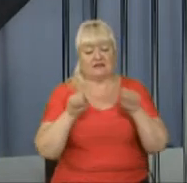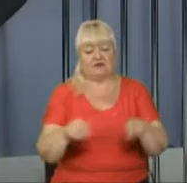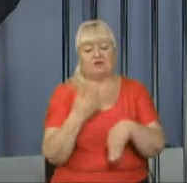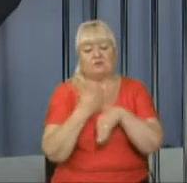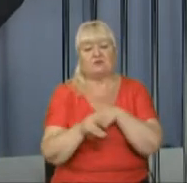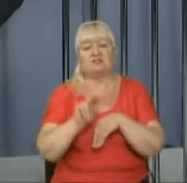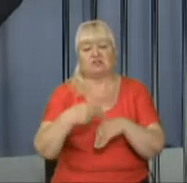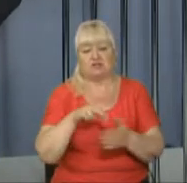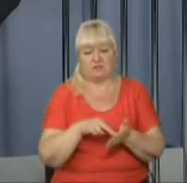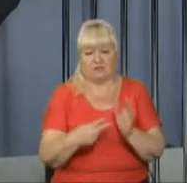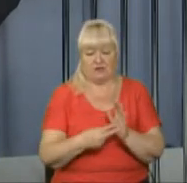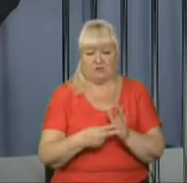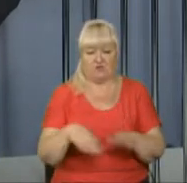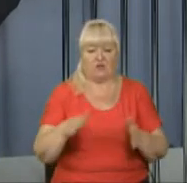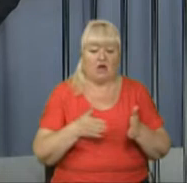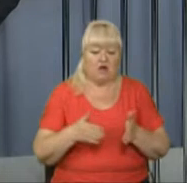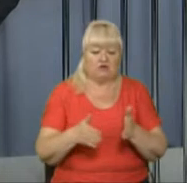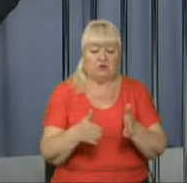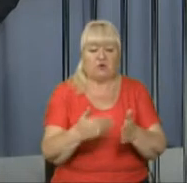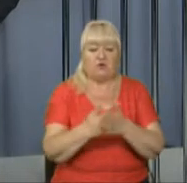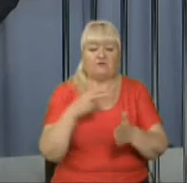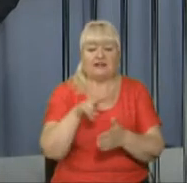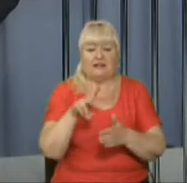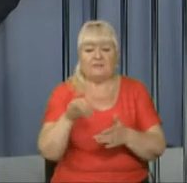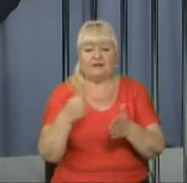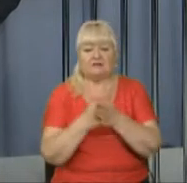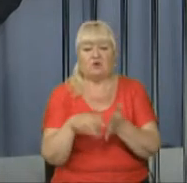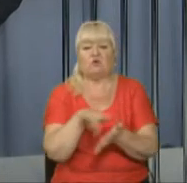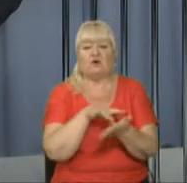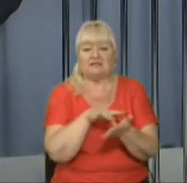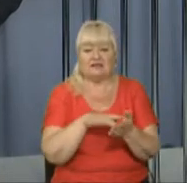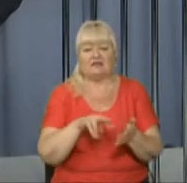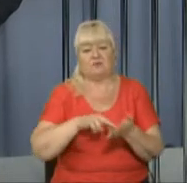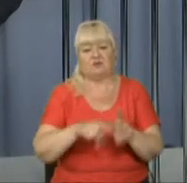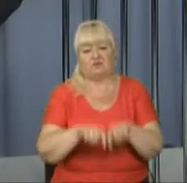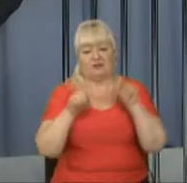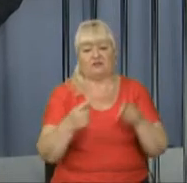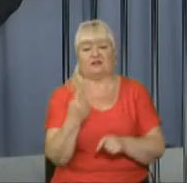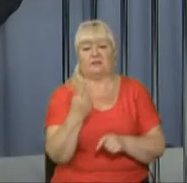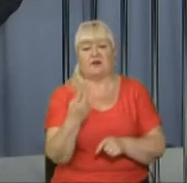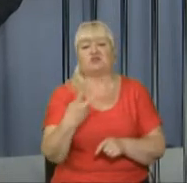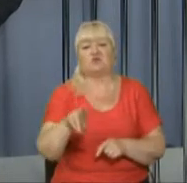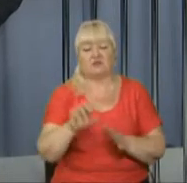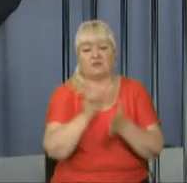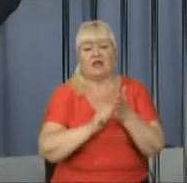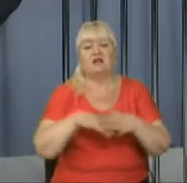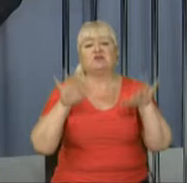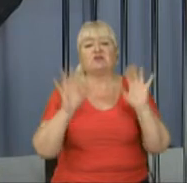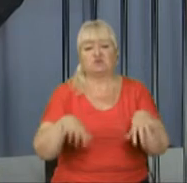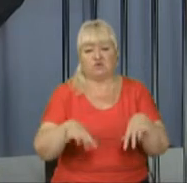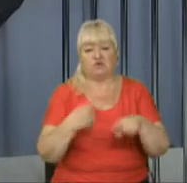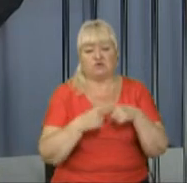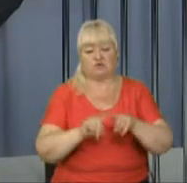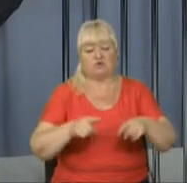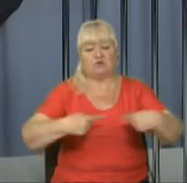аніж планували. Дорогу від Липинського до Циганівки планували відкрити для проїзду 1 липня, але через дощі цю ділянку